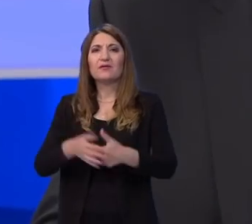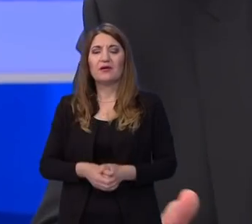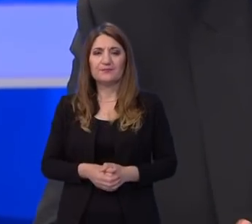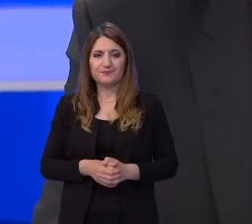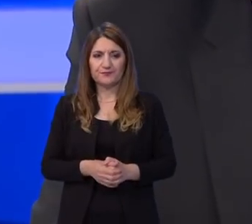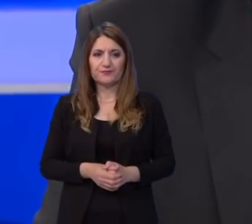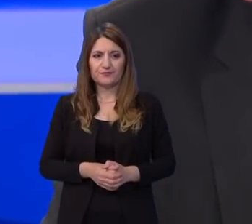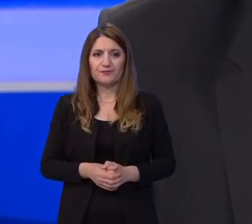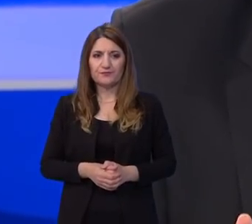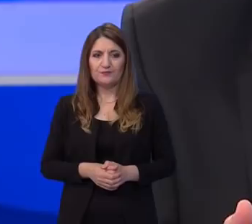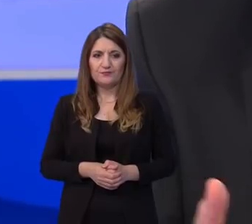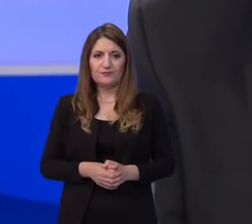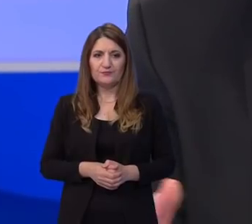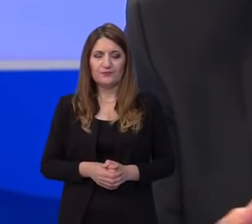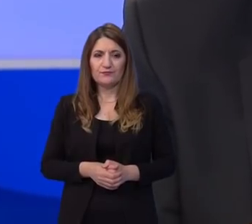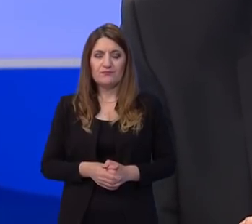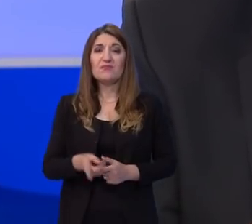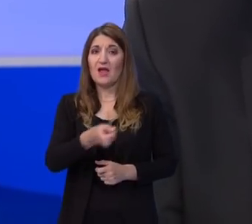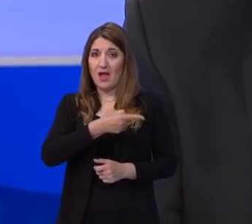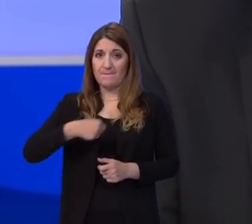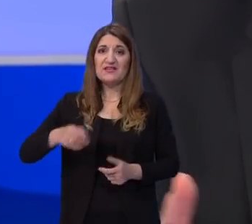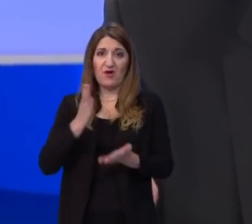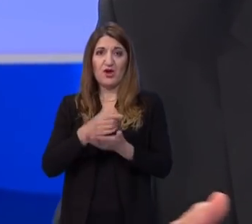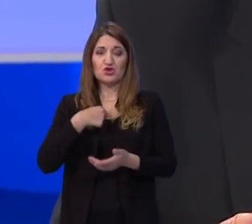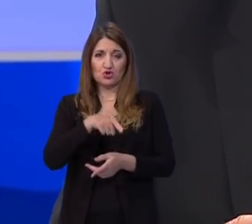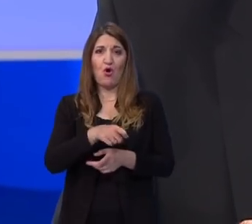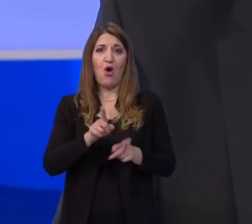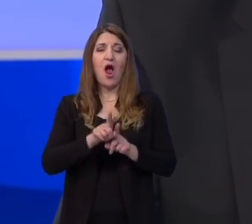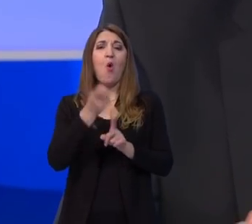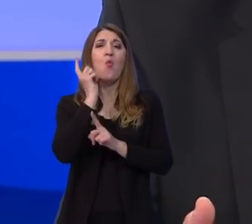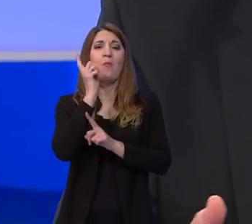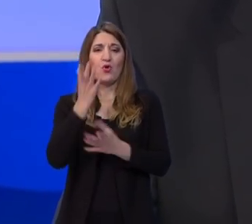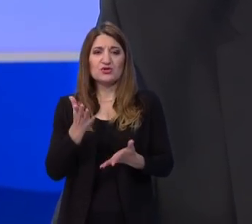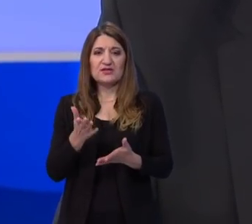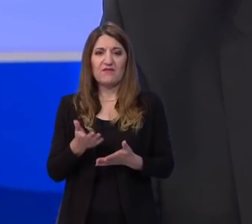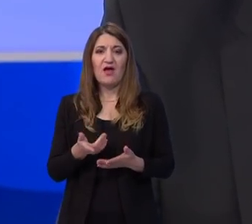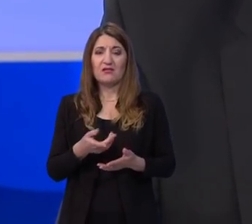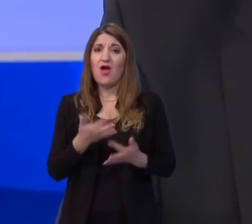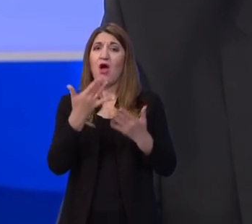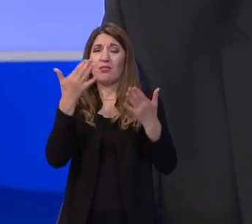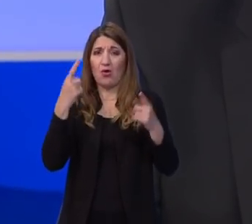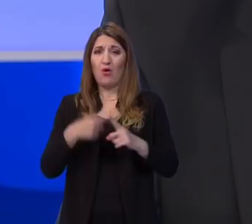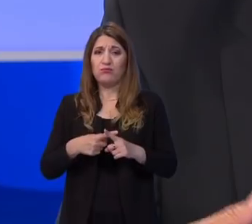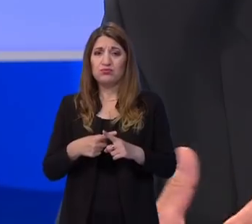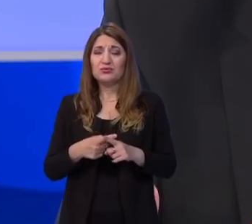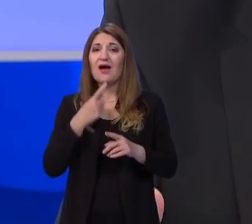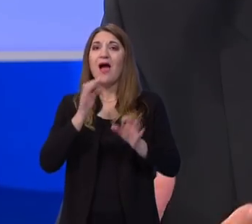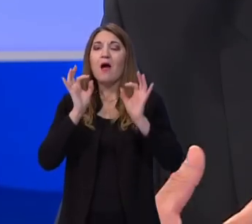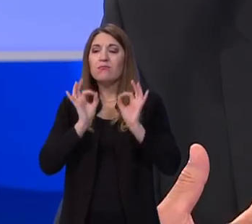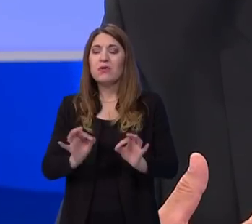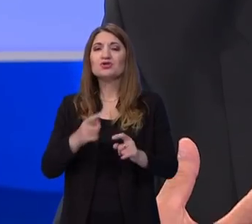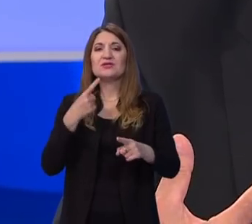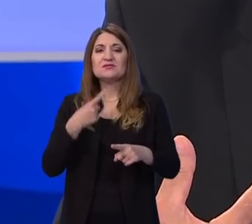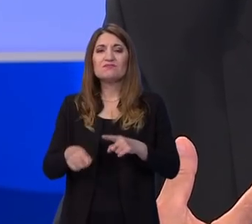Pa to smo upozoravali. Ako se sjetite, čini mi se, upuno navrata da je upravo zbog